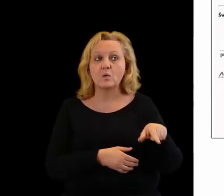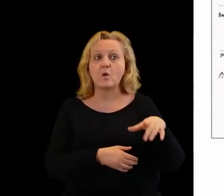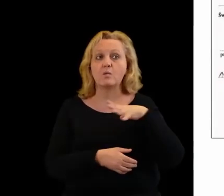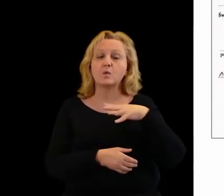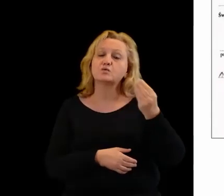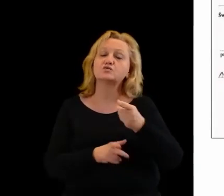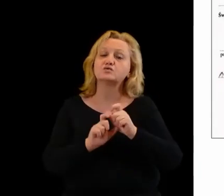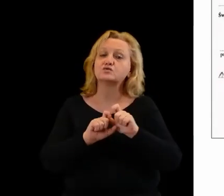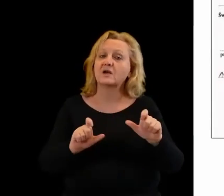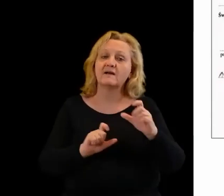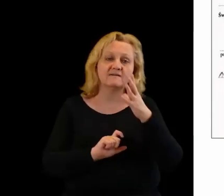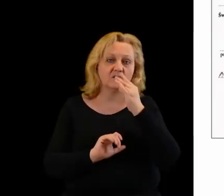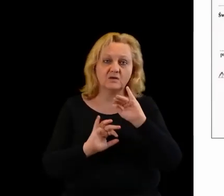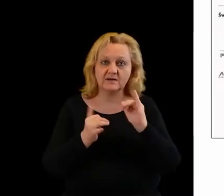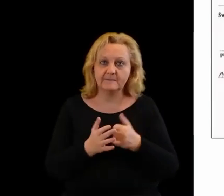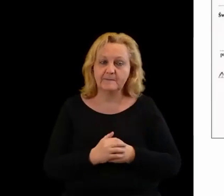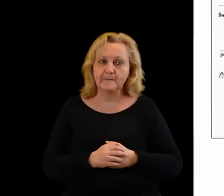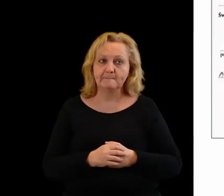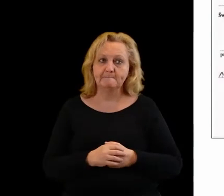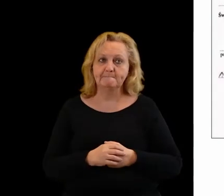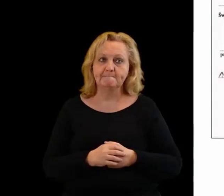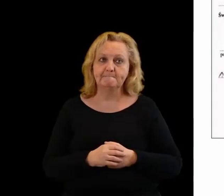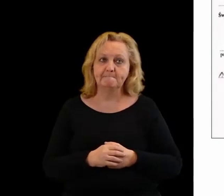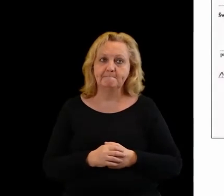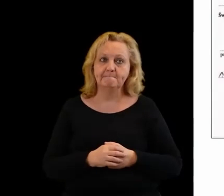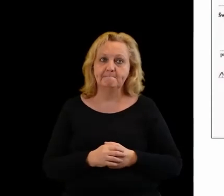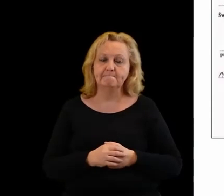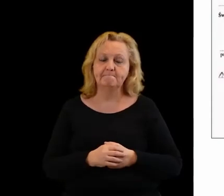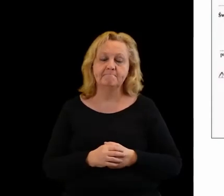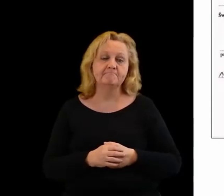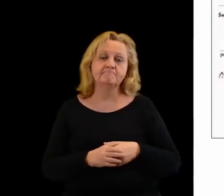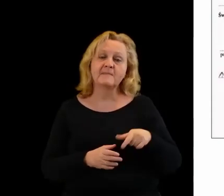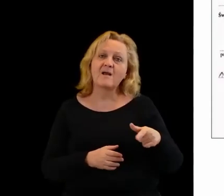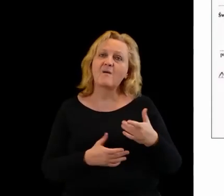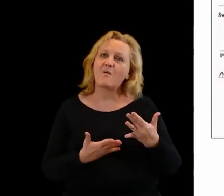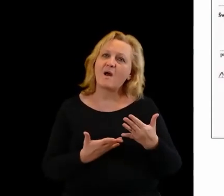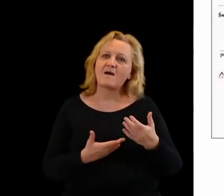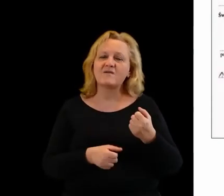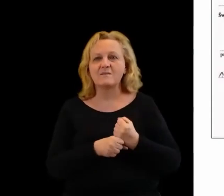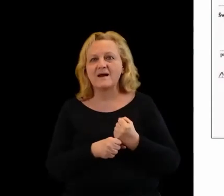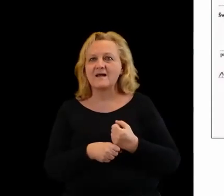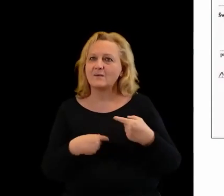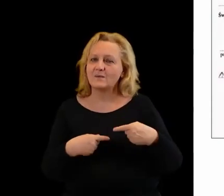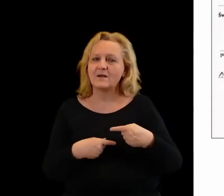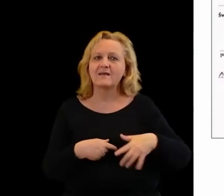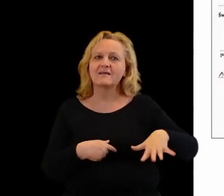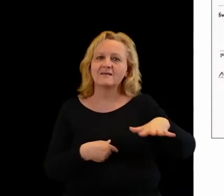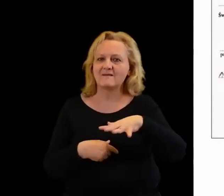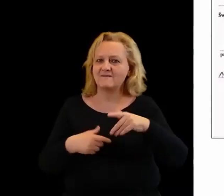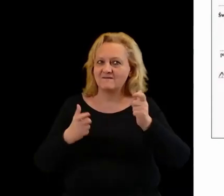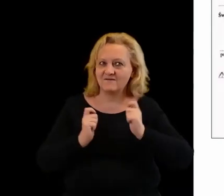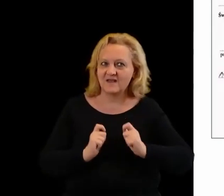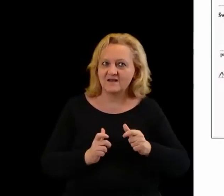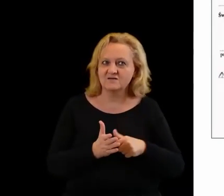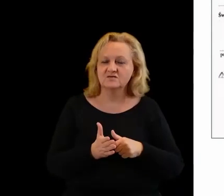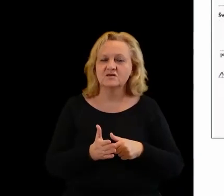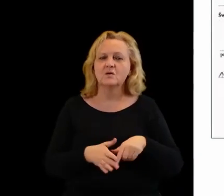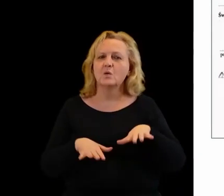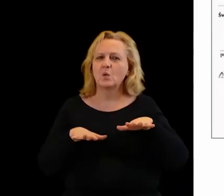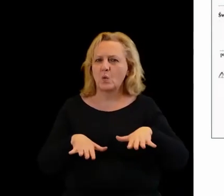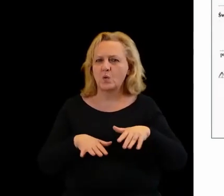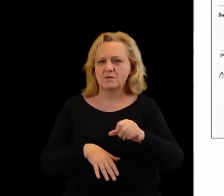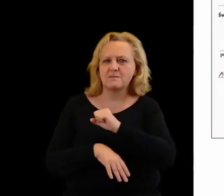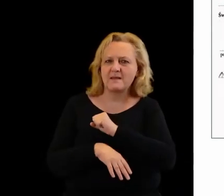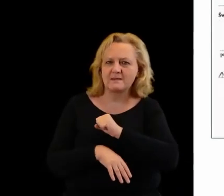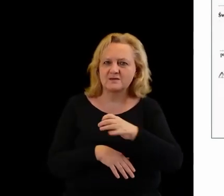jeszcze te czasy, kiedy nie zawsze było łatwo o pracę na tych terenach wiejskich, dotkniętych bezrobociem.